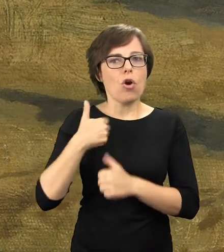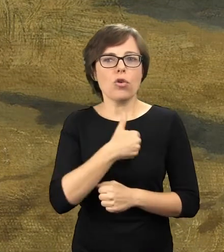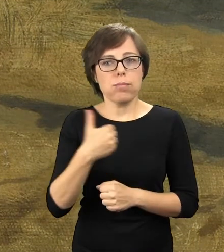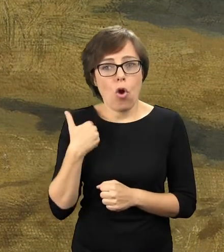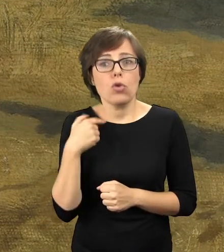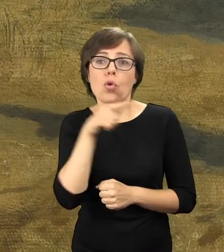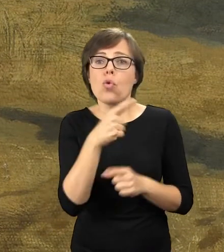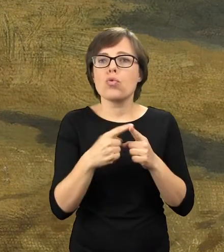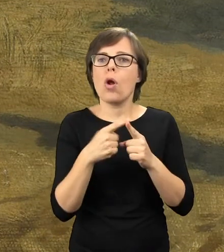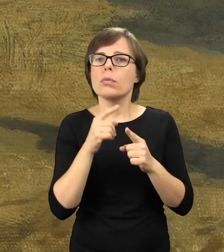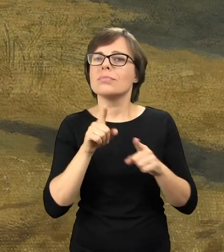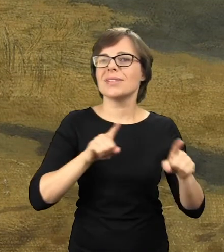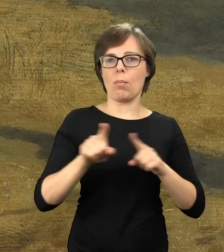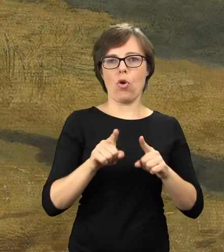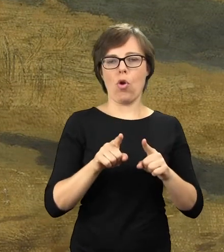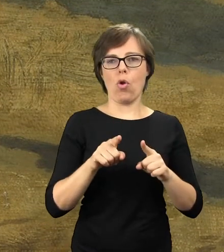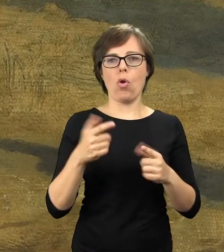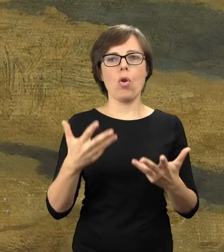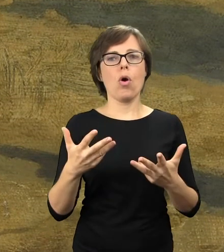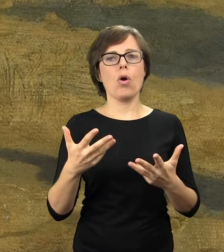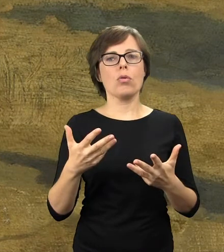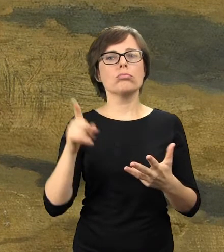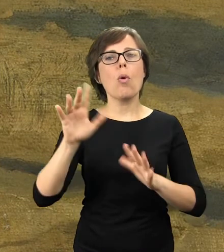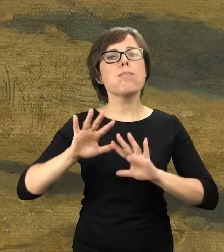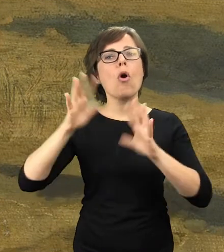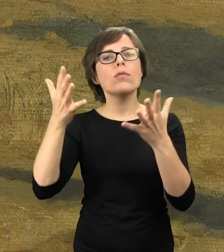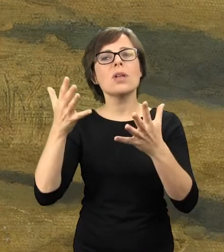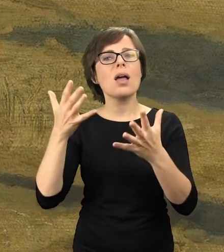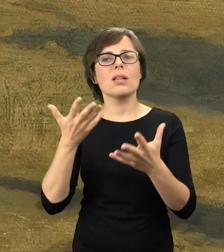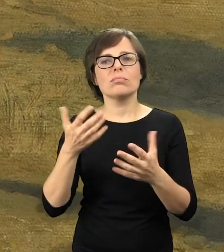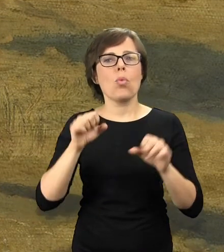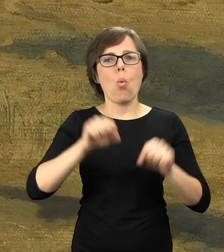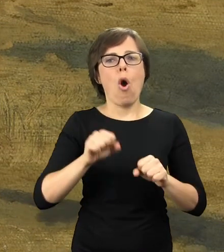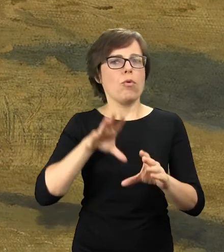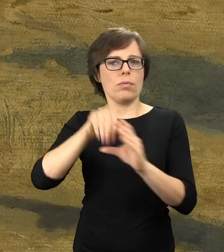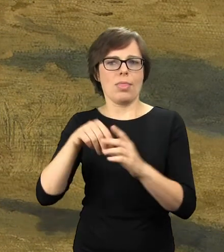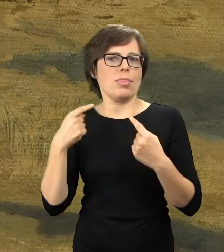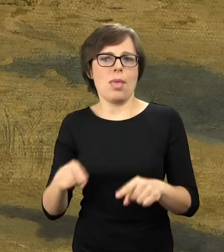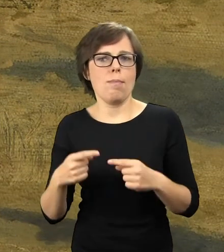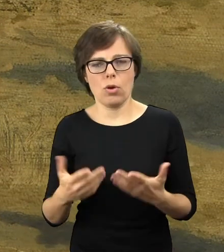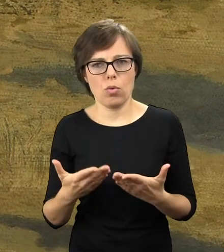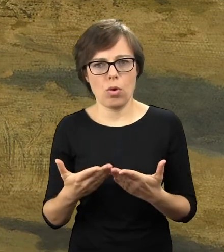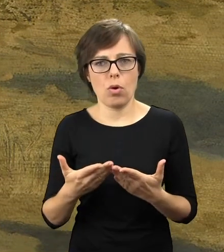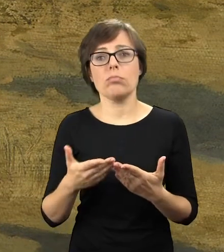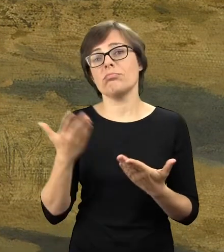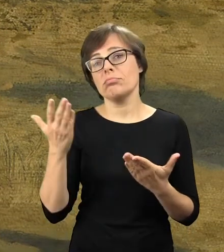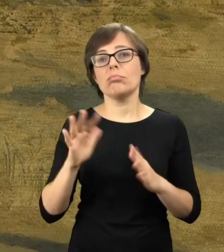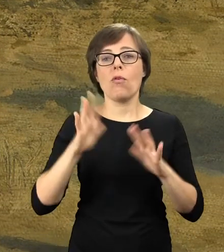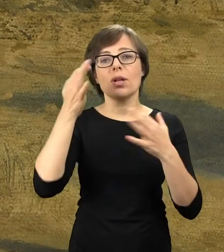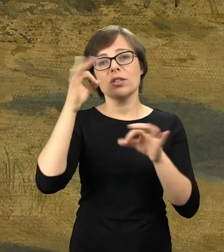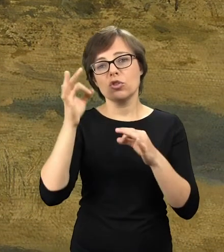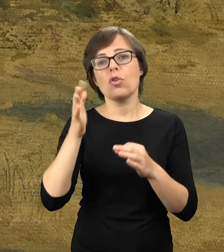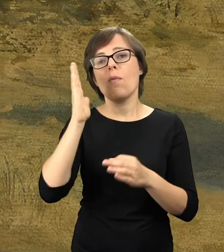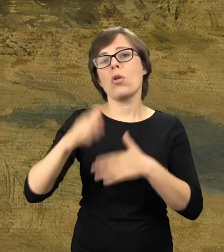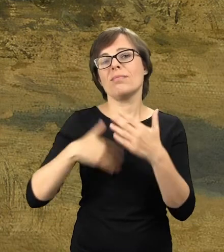braku zaangażowania tej warstwy społeczeństwa po stronie powstania styczniowego, które zakończyło się